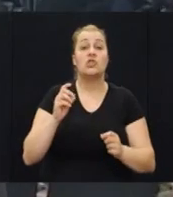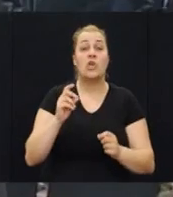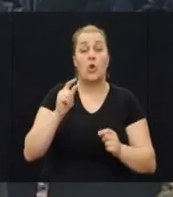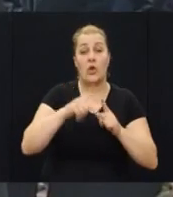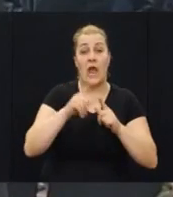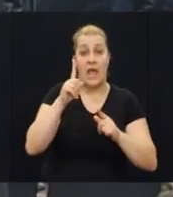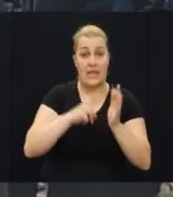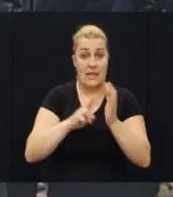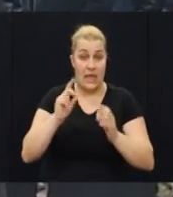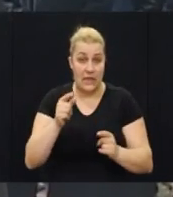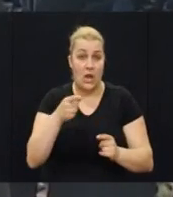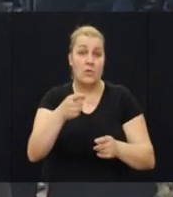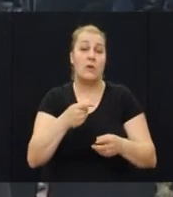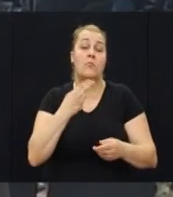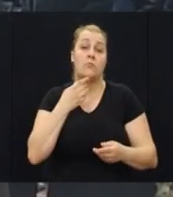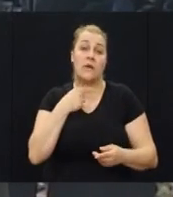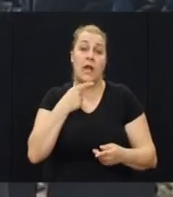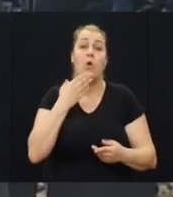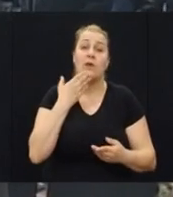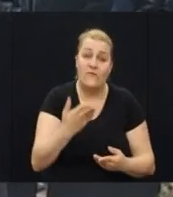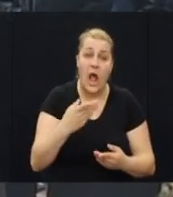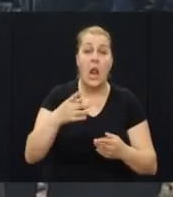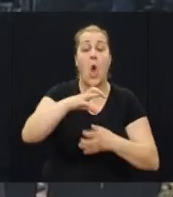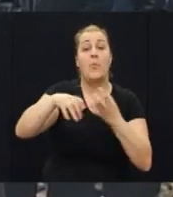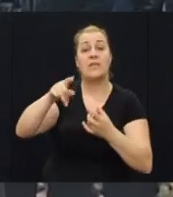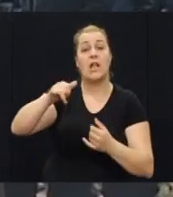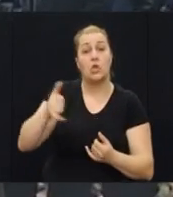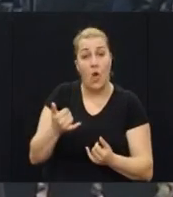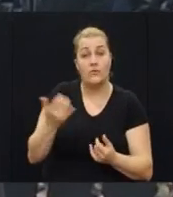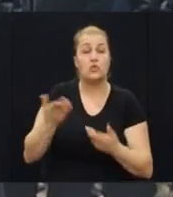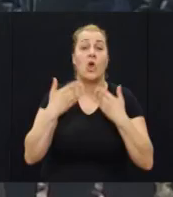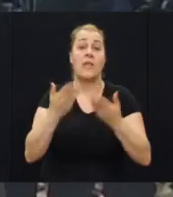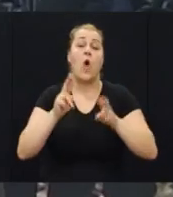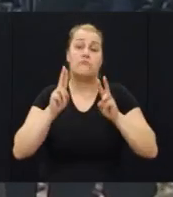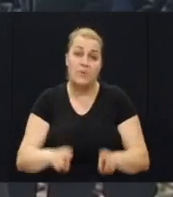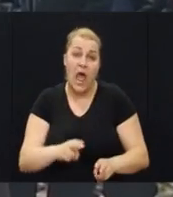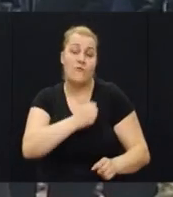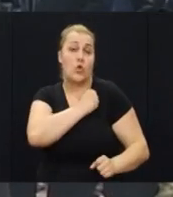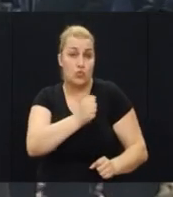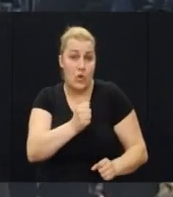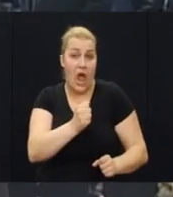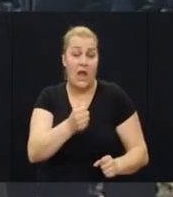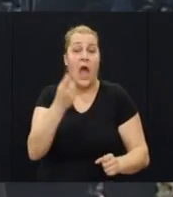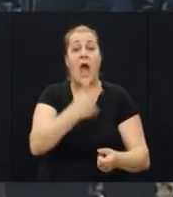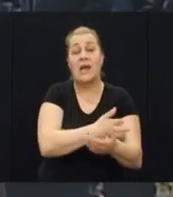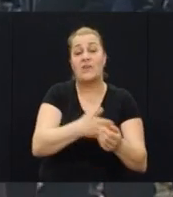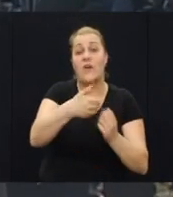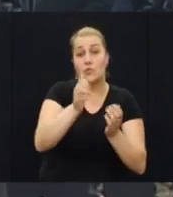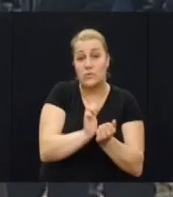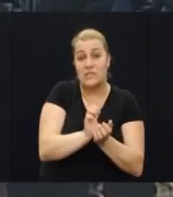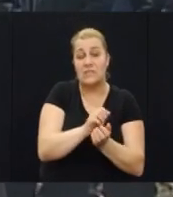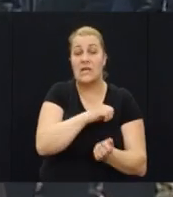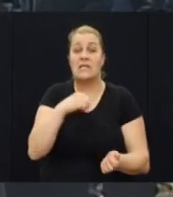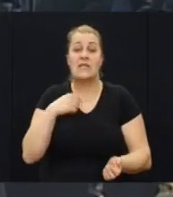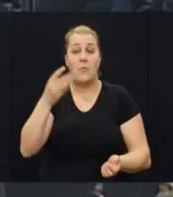koji je još jednom iskazao zahvalu obitelji i ovi što nam je podarila istinskog junaka, a istaknio je da je krvavi uskrst bila samo najava onoga što će se događati